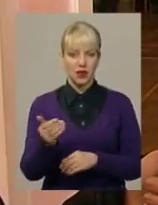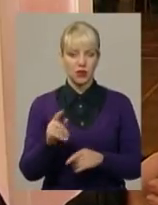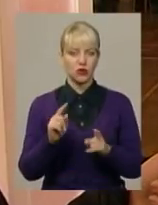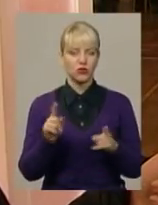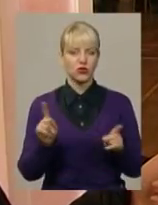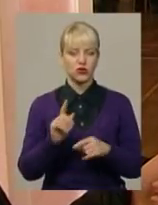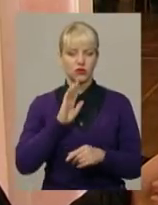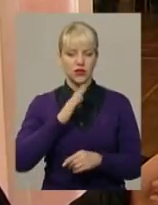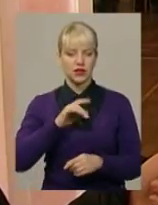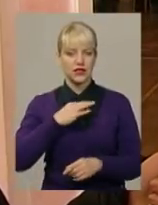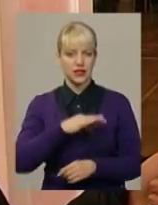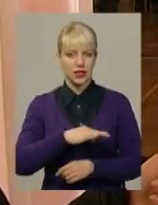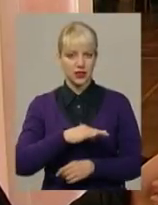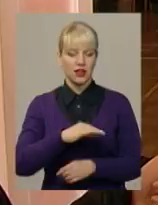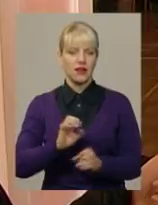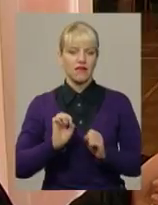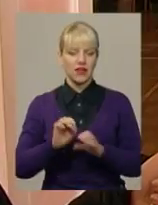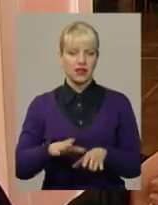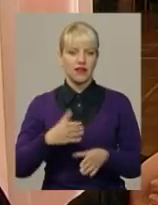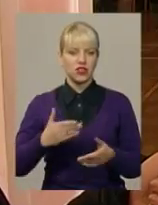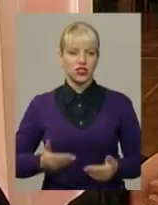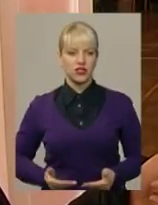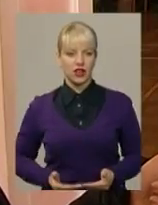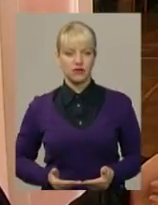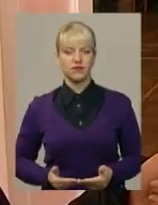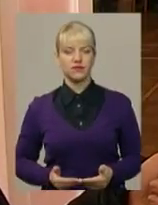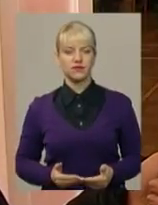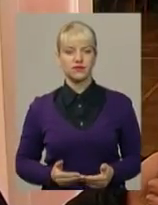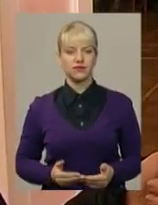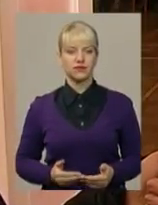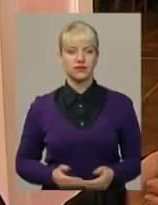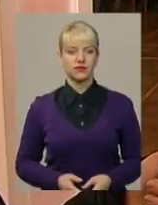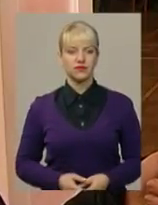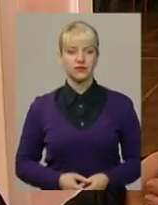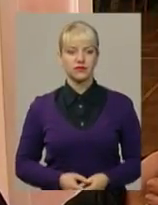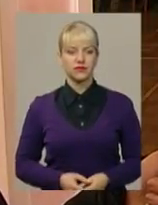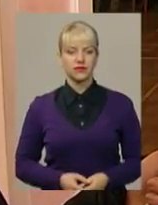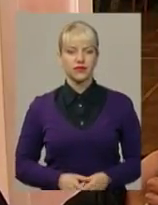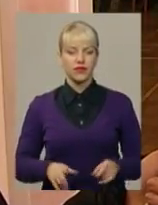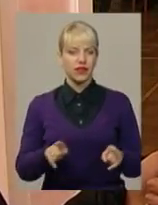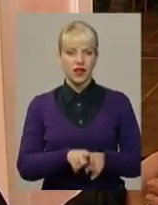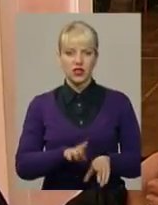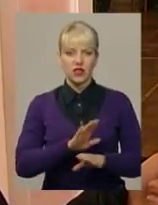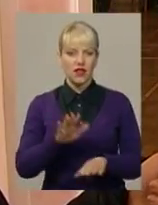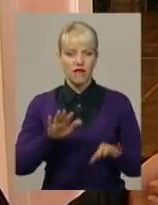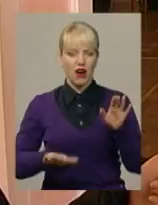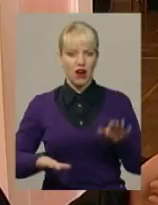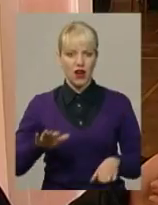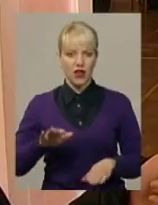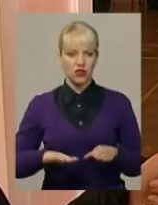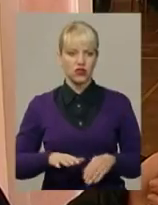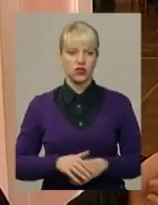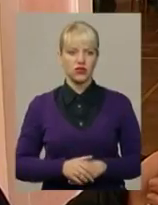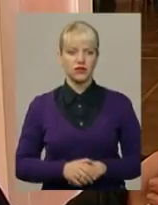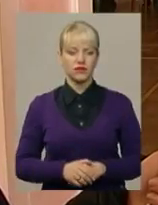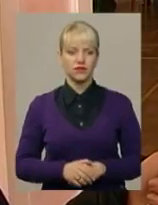тому що мій син віддав життя теж не вагаючи. В нього в роті